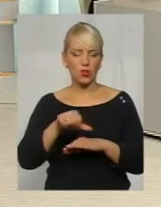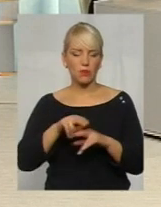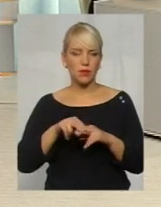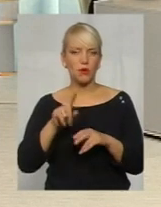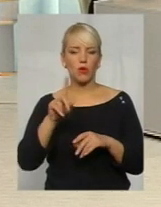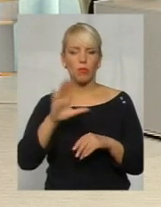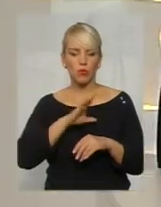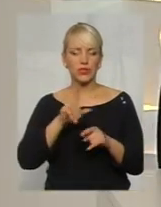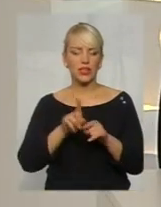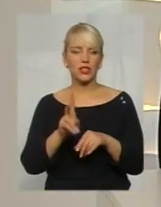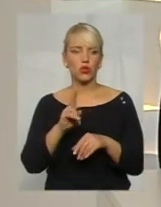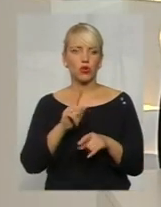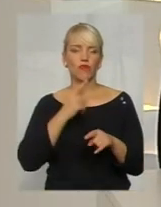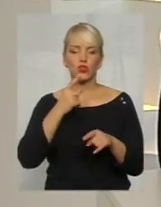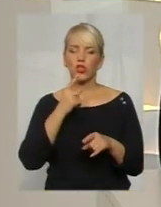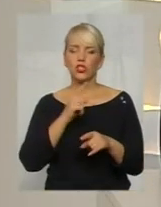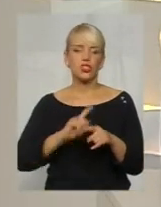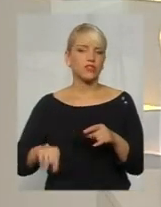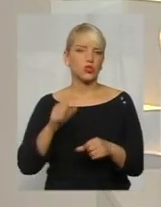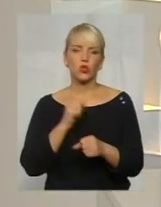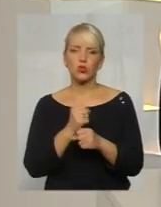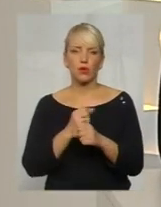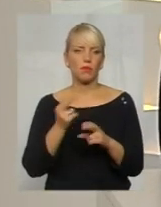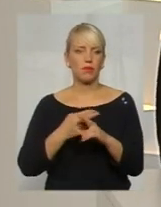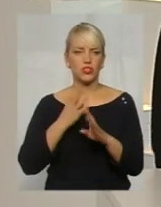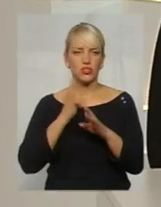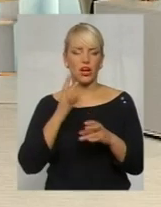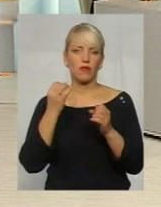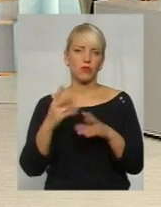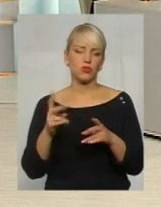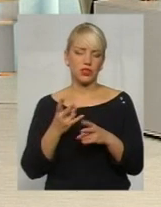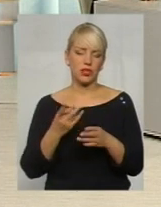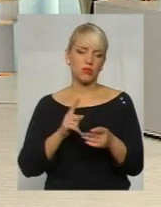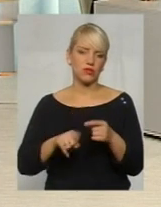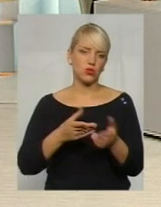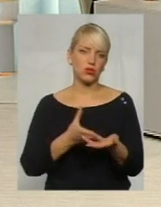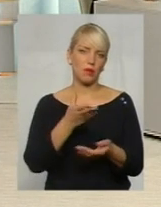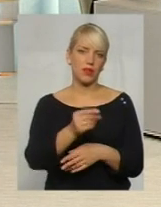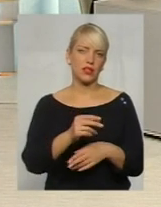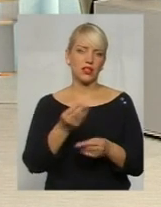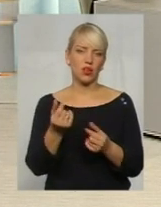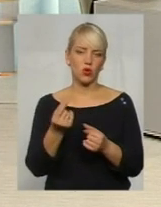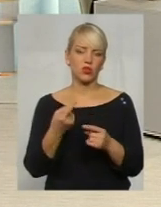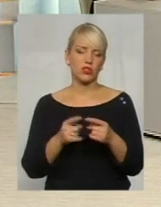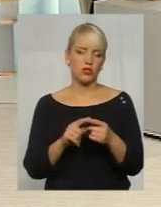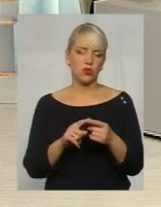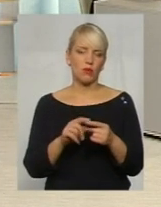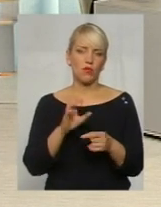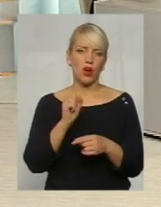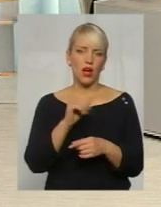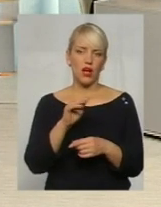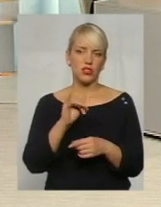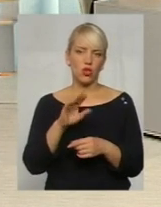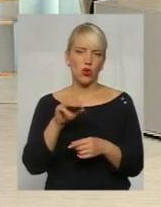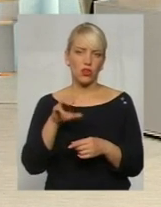швидко, без черги. Так само, просто треба швидко сплатити гроші. І на цьому ажіотажі також